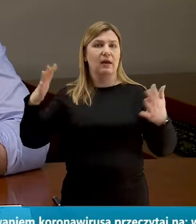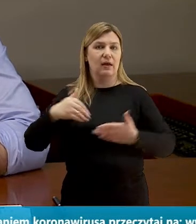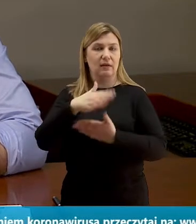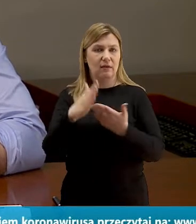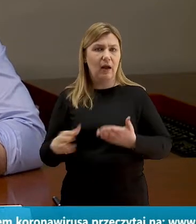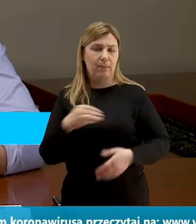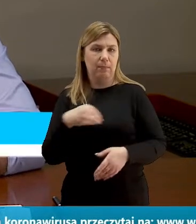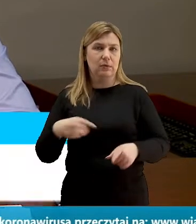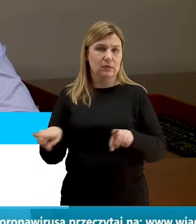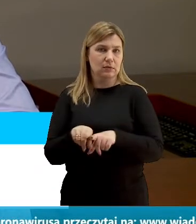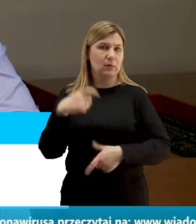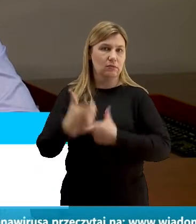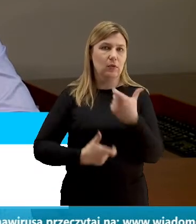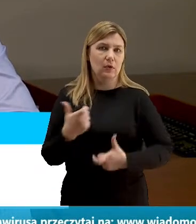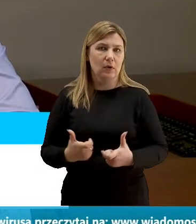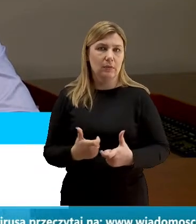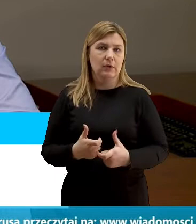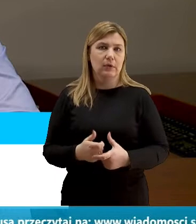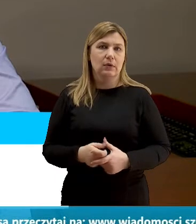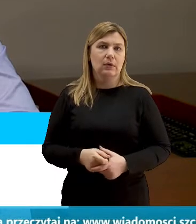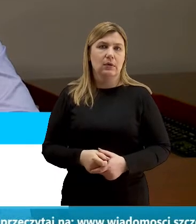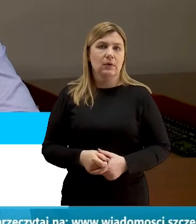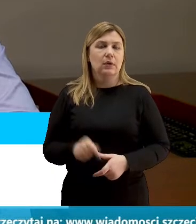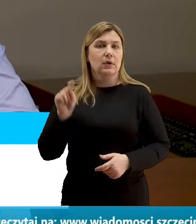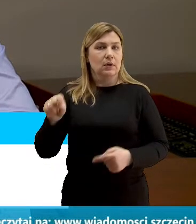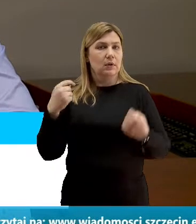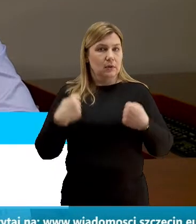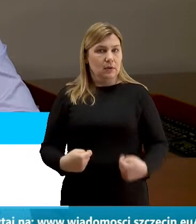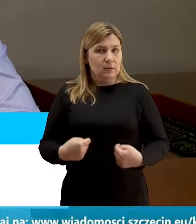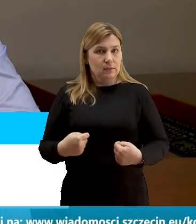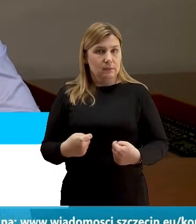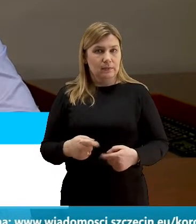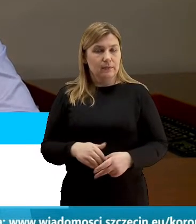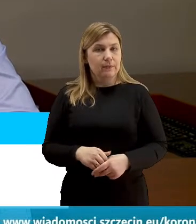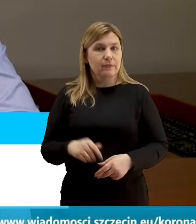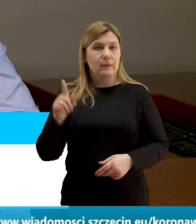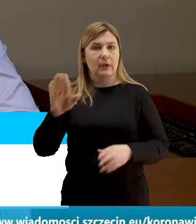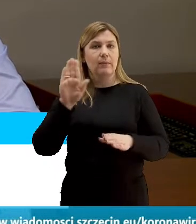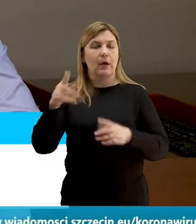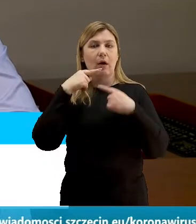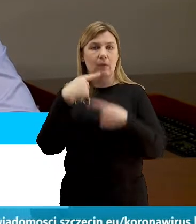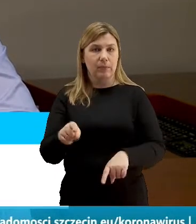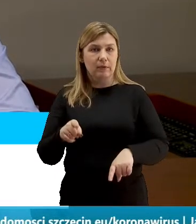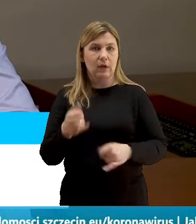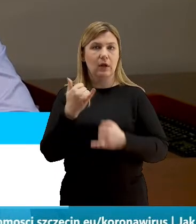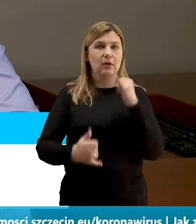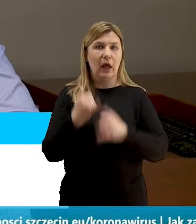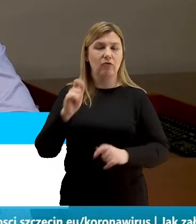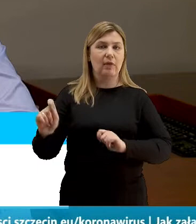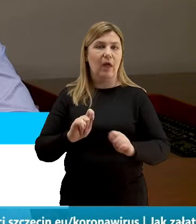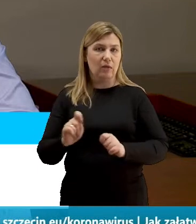stosuje i będzie stosowało. te osoby ponoszą odpowiedzialność za to, jeśli naruszą warunki